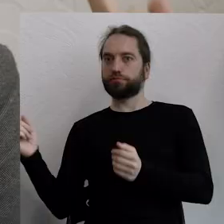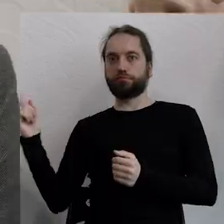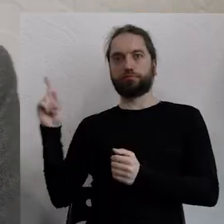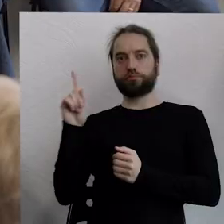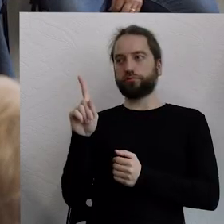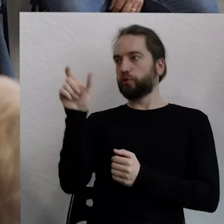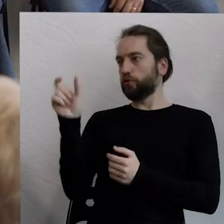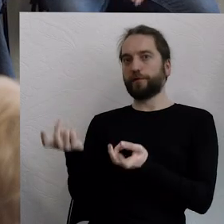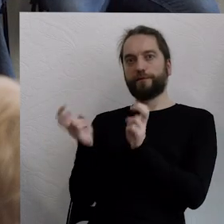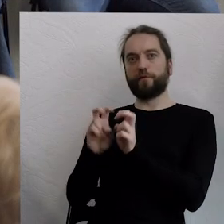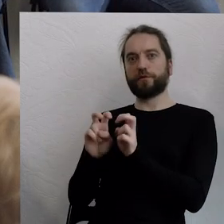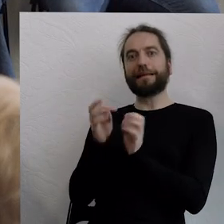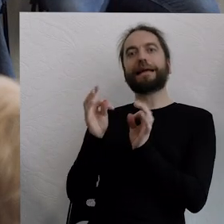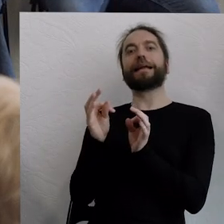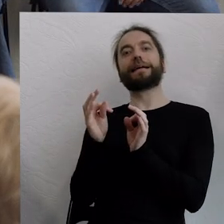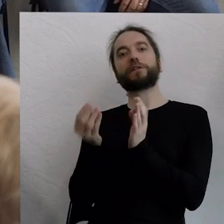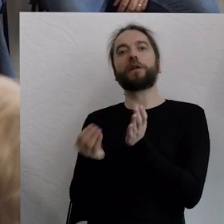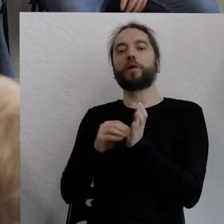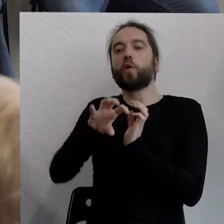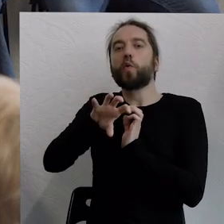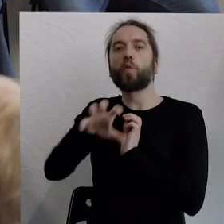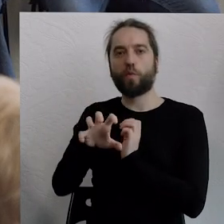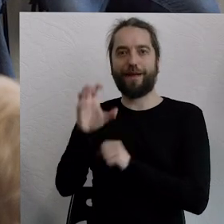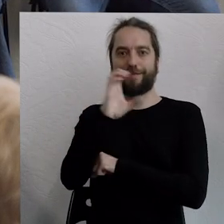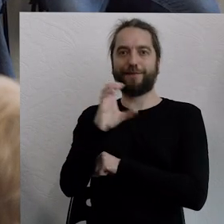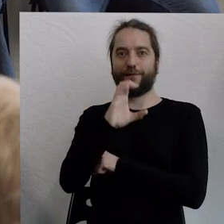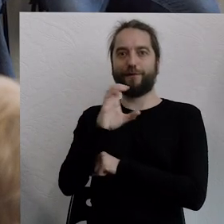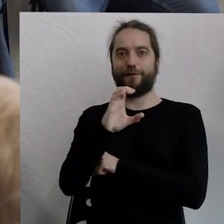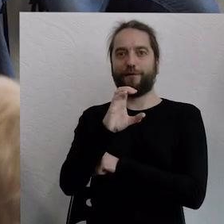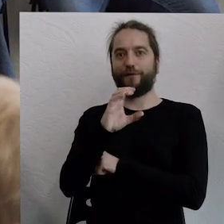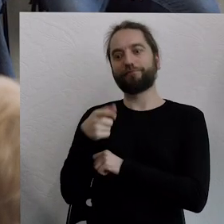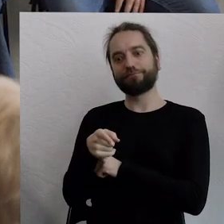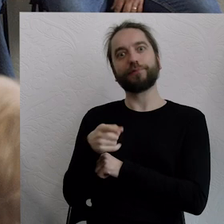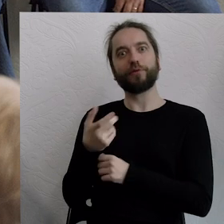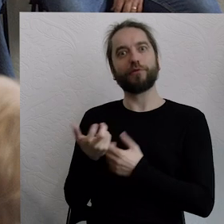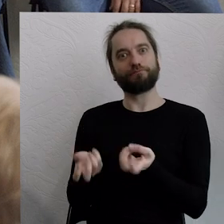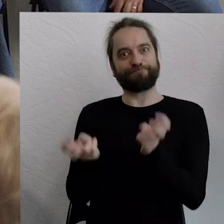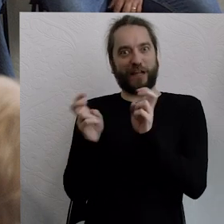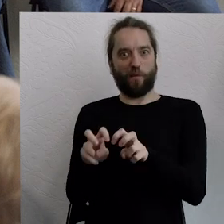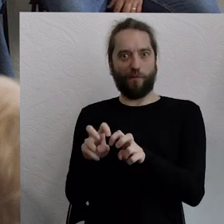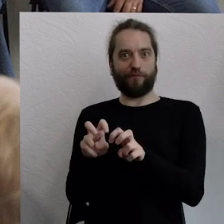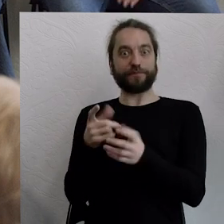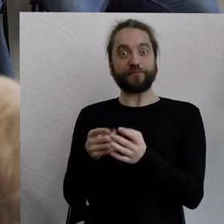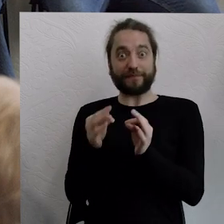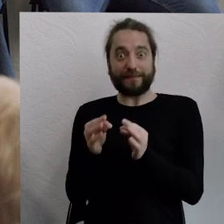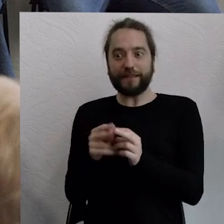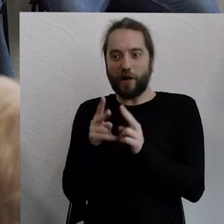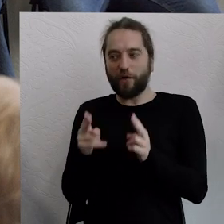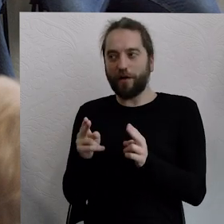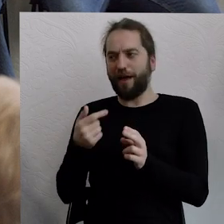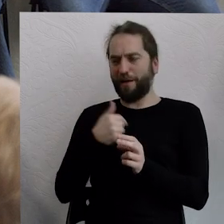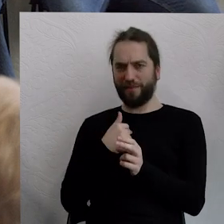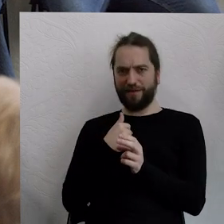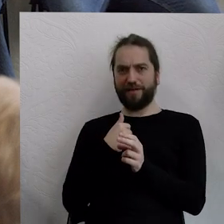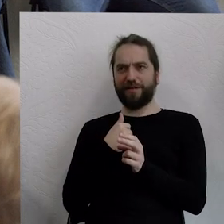mówi halo, mówmy o gatunku. Robimy gatunek. Jesteśmy na tym etapie. A my jesteśmy na